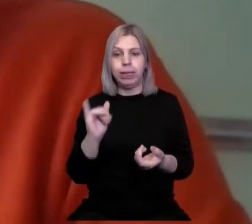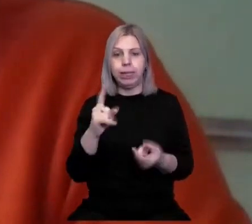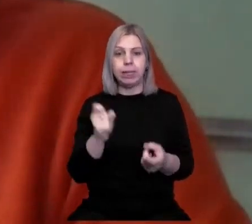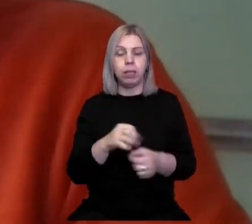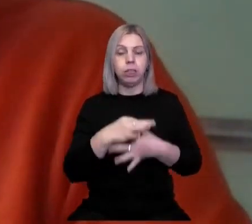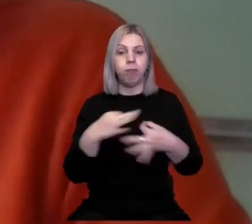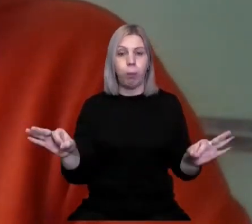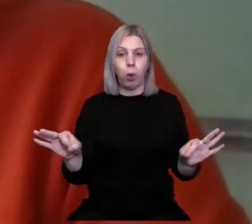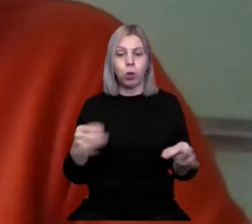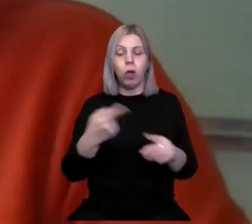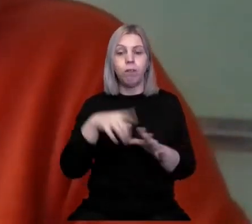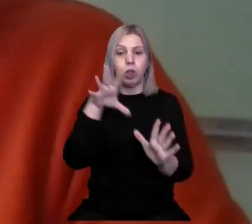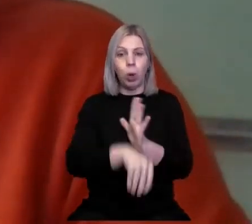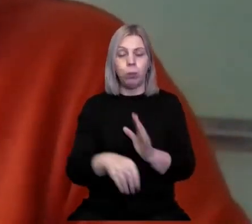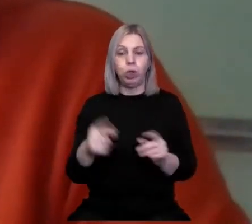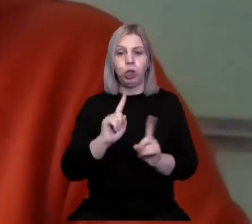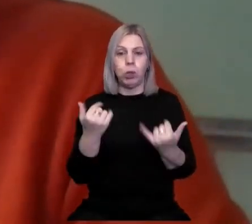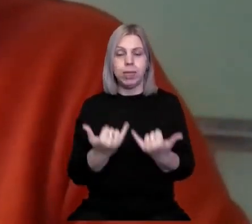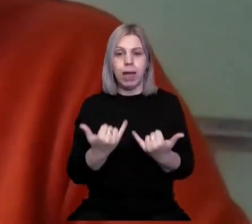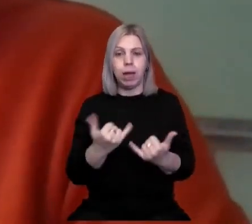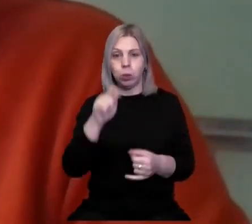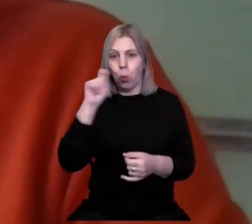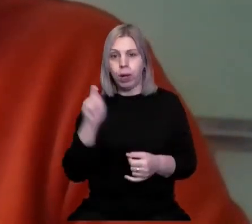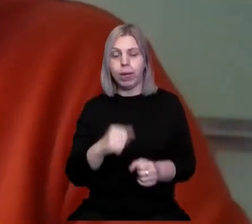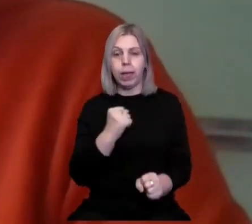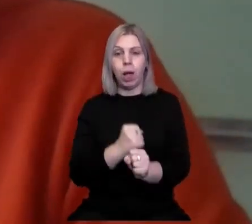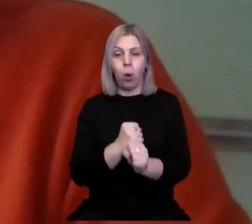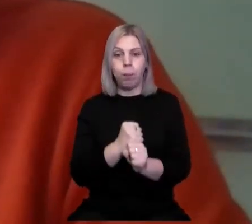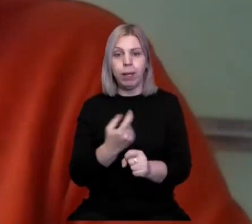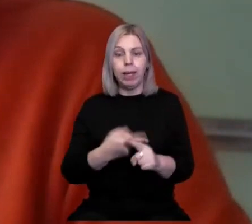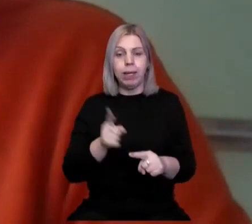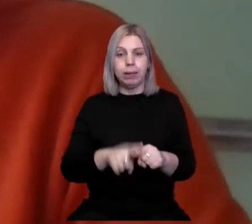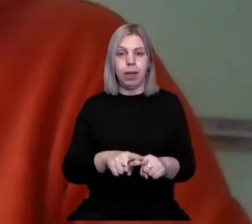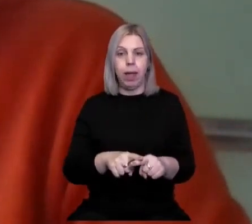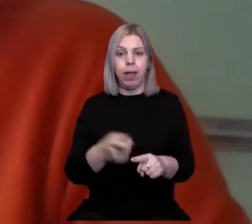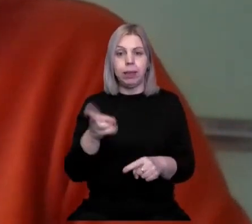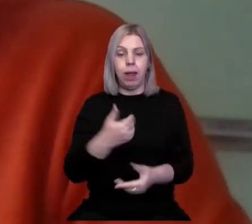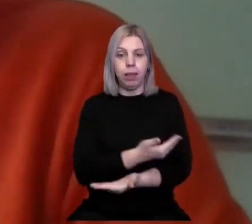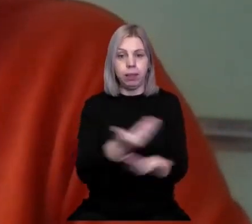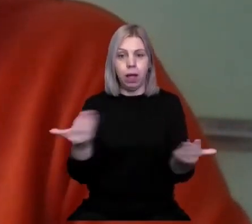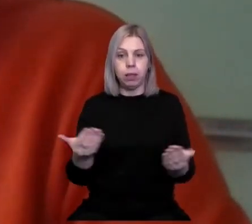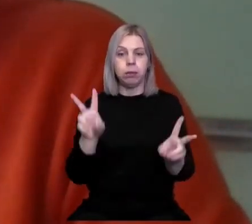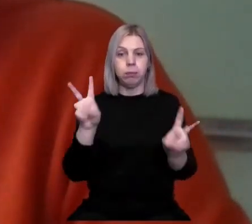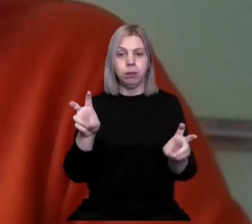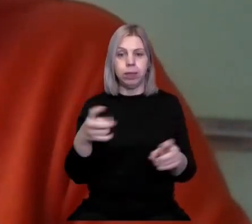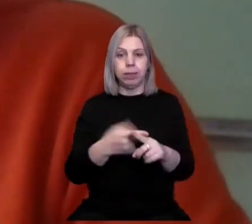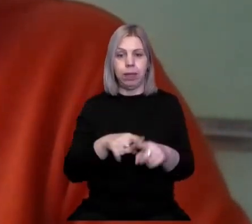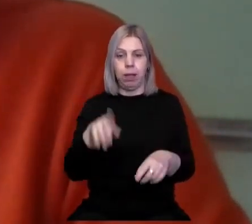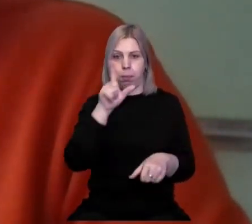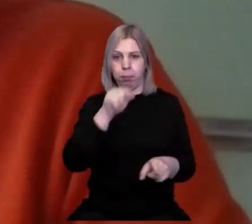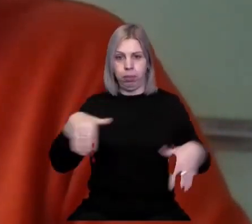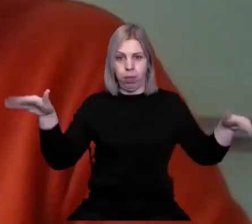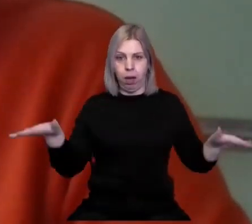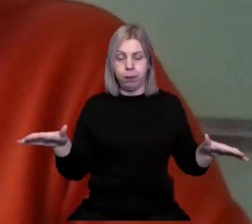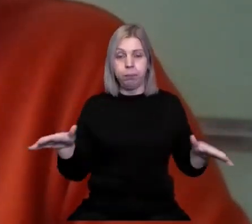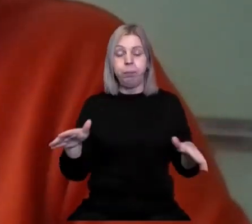свободу, у тому числі то, що зараз Україна робить, це для нас означає цей тактур.